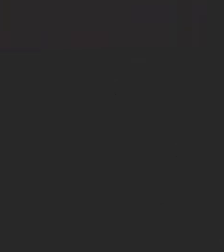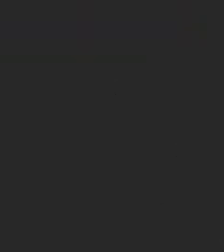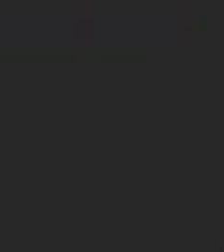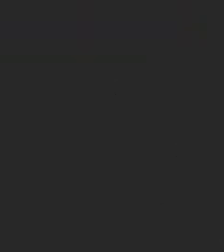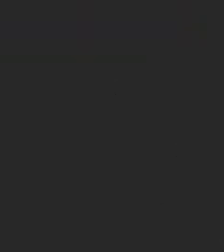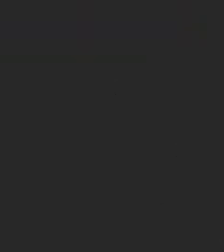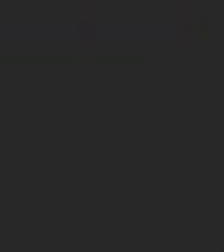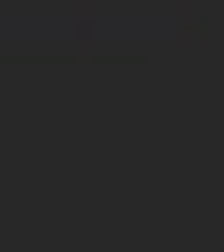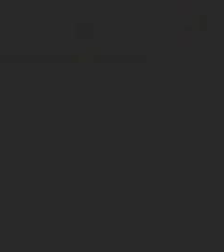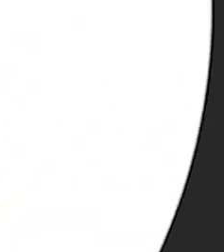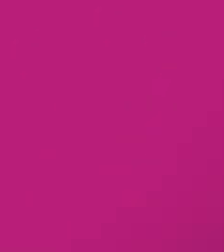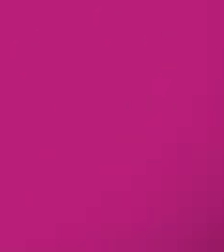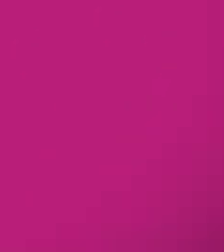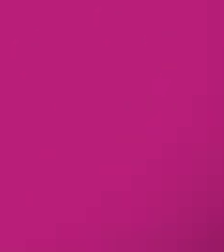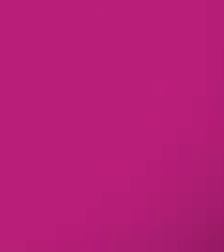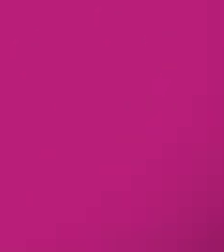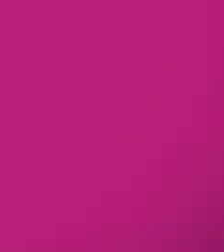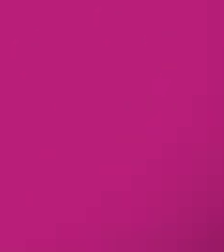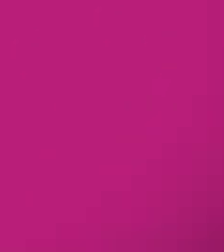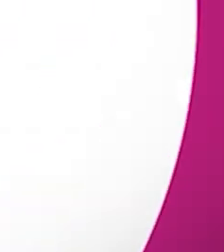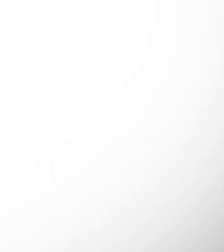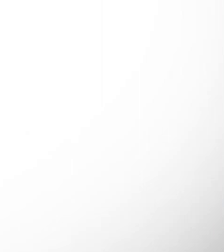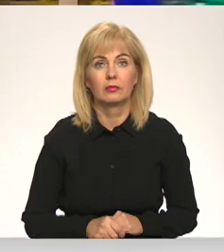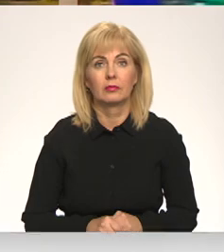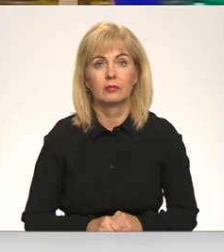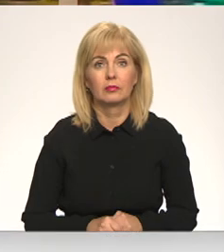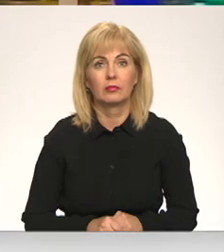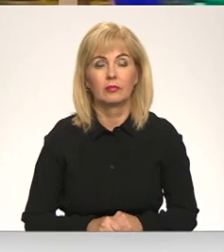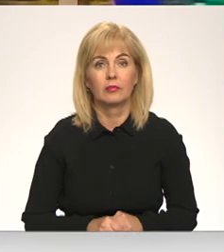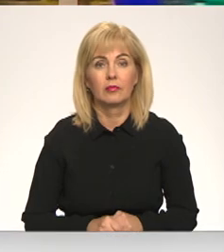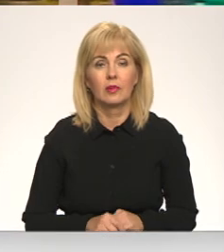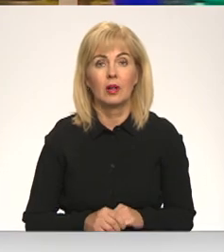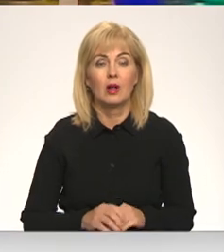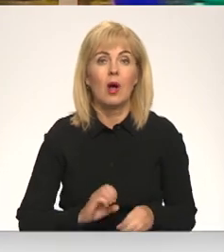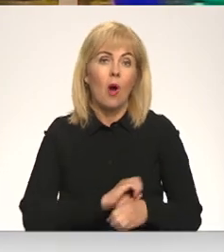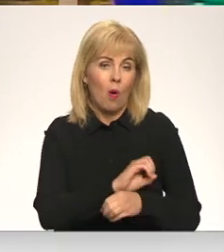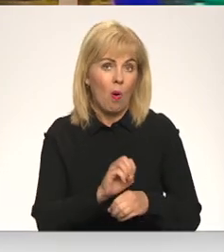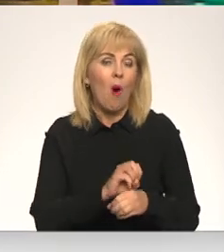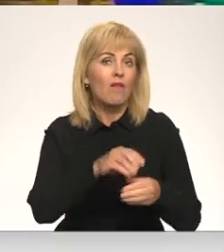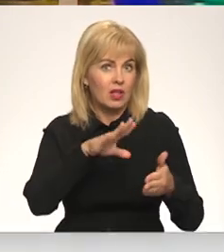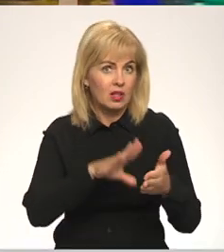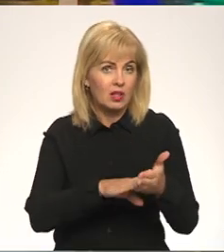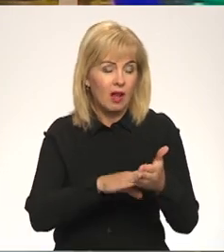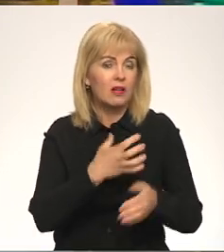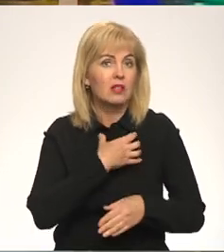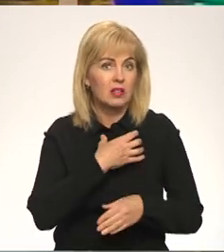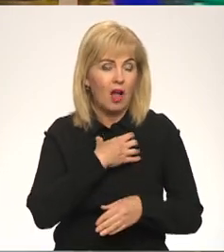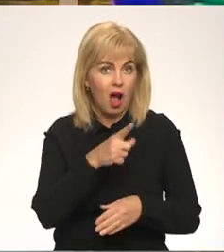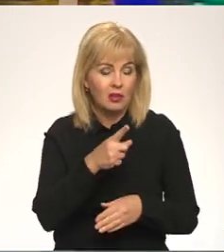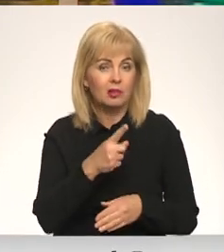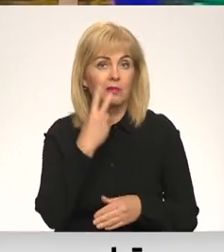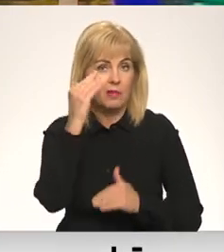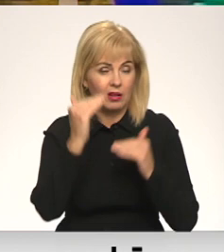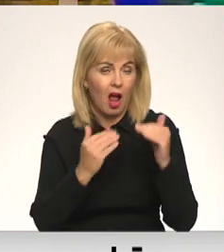Re, visi ēters ir te! Kāpjot COVID-19 saslimstības rādītājiem, valdība šodien